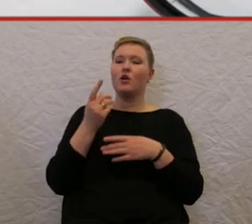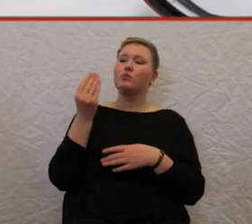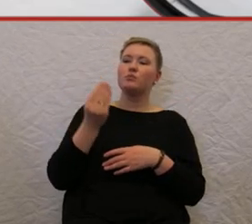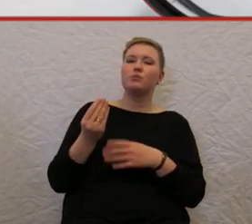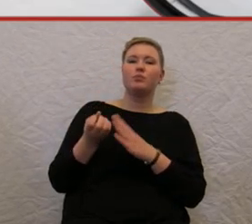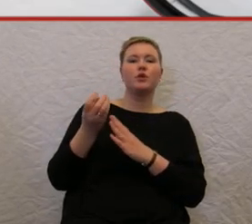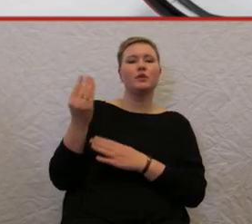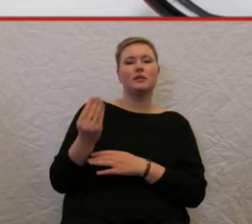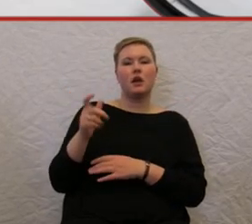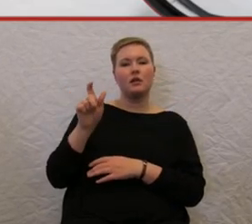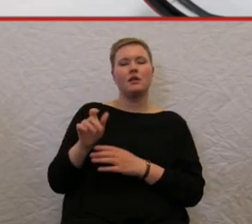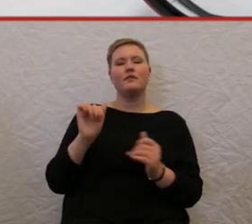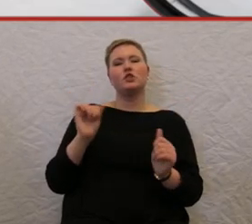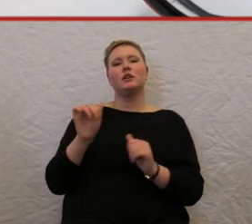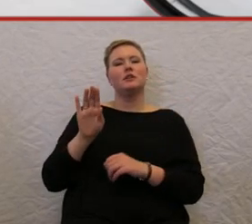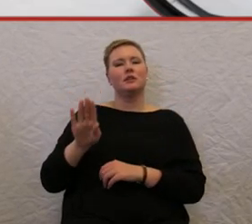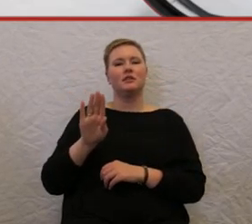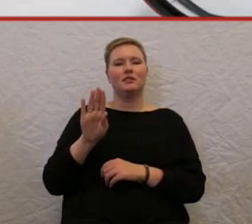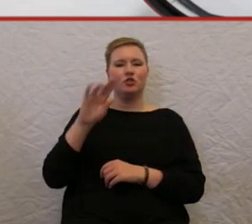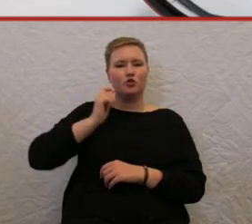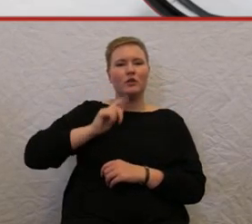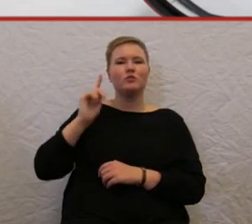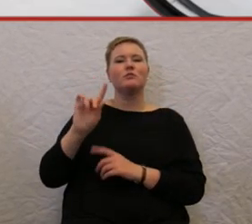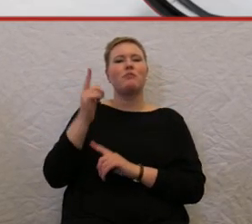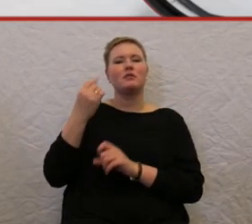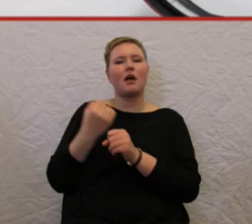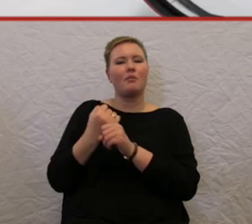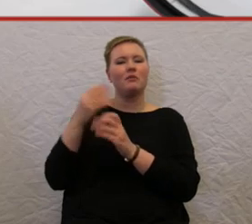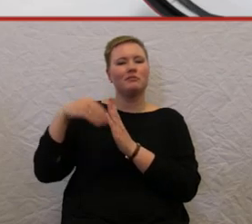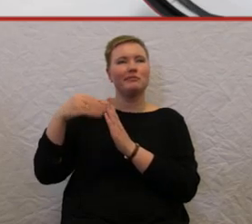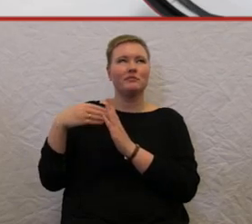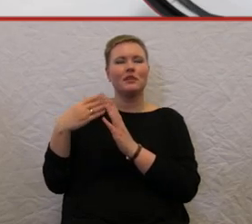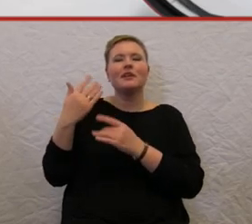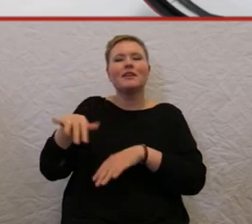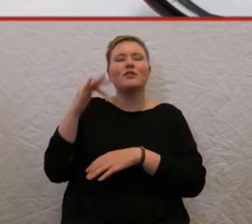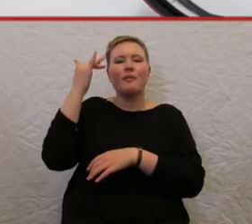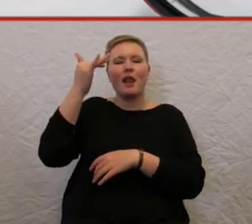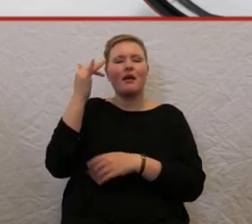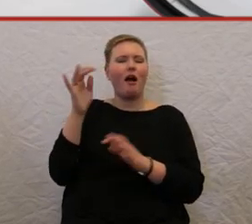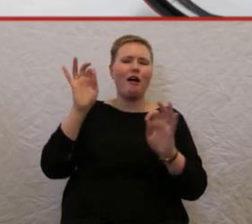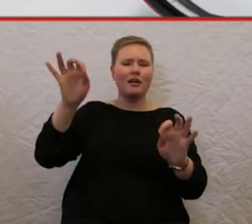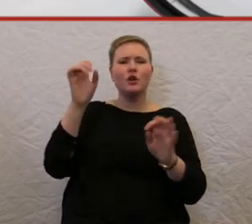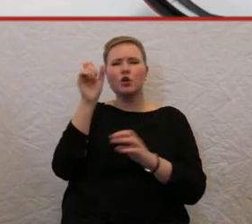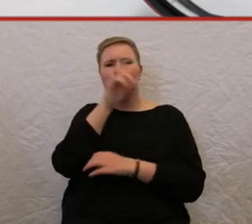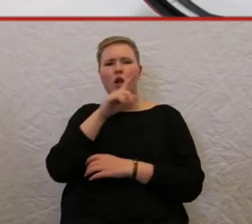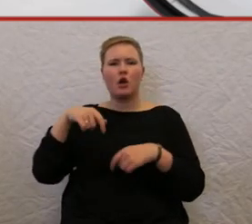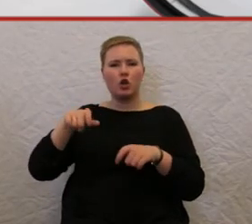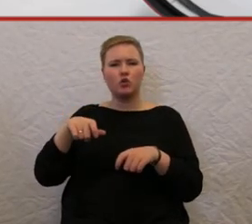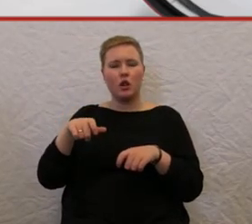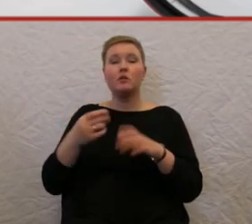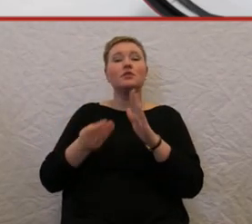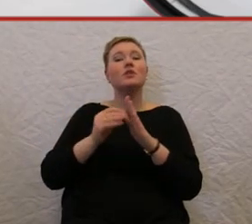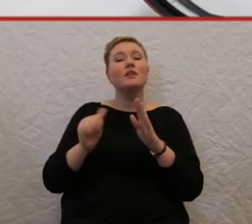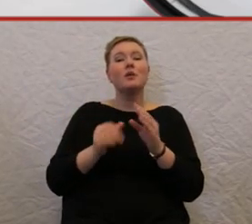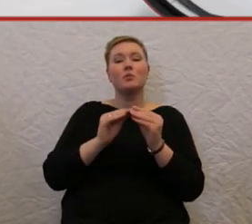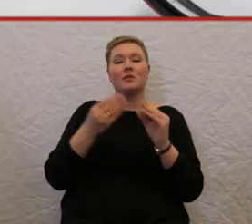hat wahrscheinlich in seinem Studium seine Masterarbeit machen müssen, und hat sich dann überlegt, okay, ich baue einen coolen Rollstuhl, aber auch hier wieder haben wir die Stange im Weg.